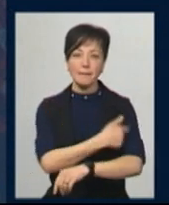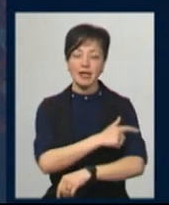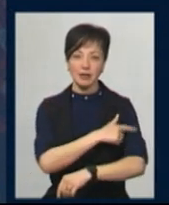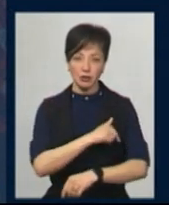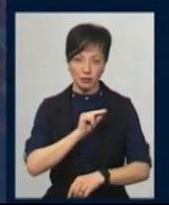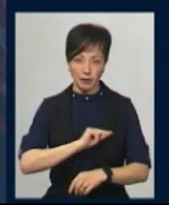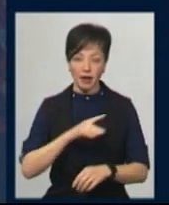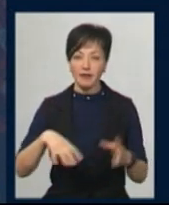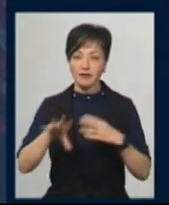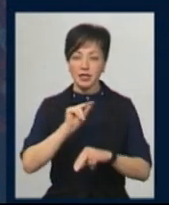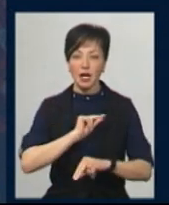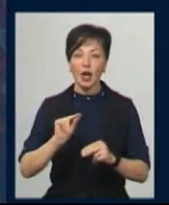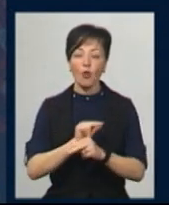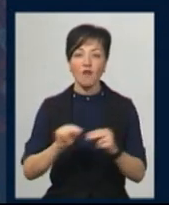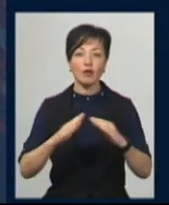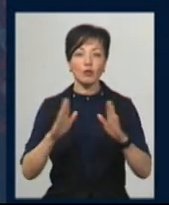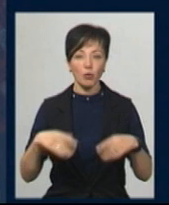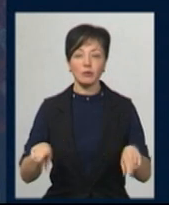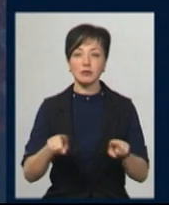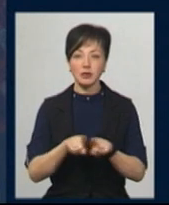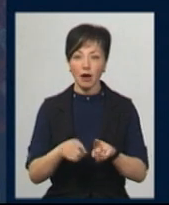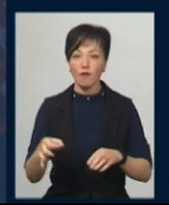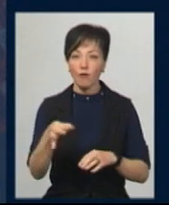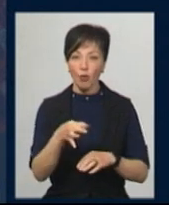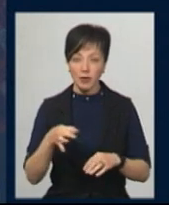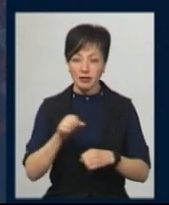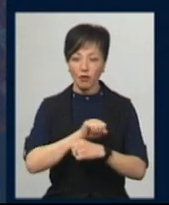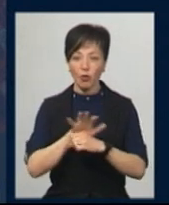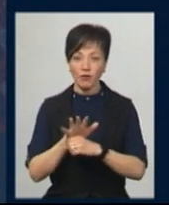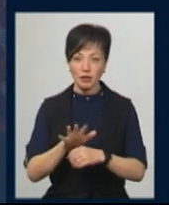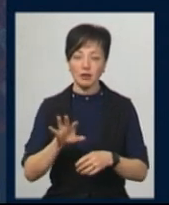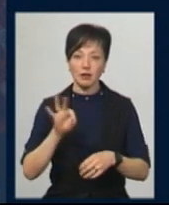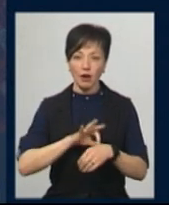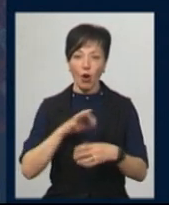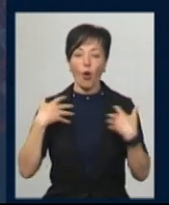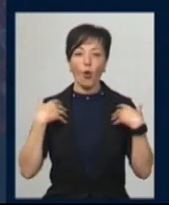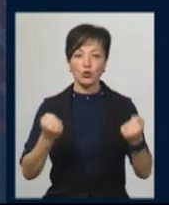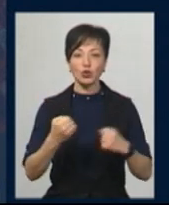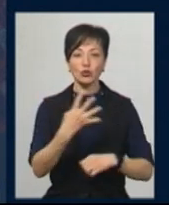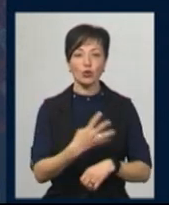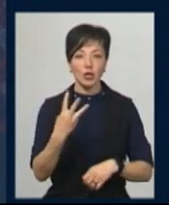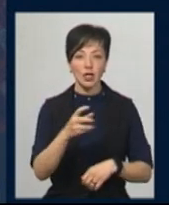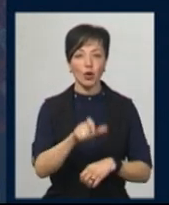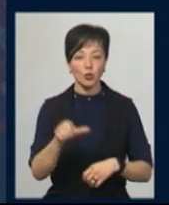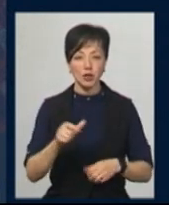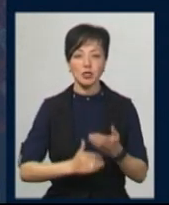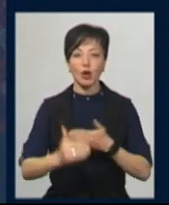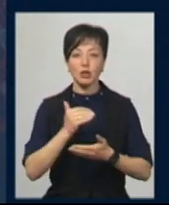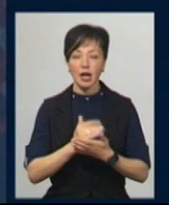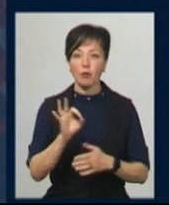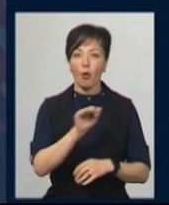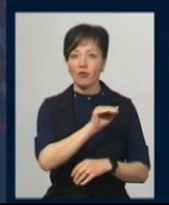Усі лікувалися амбулаторно. Таким чином в області від COVID-19 одужало 43 людини. За останніми